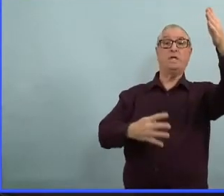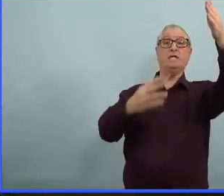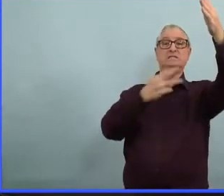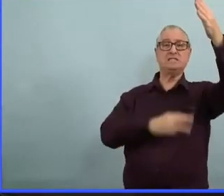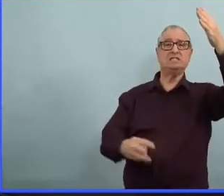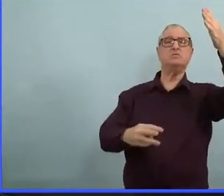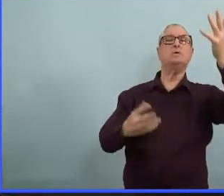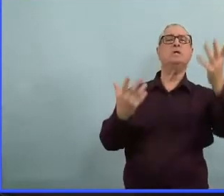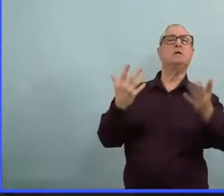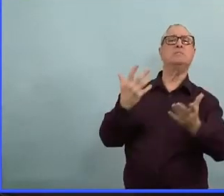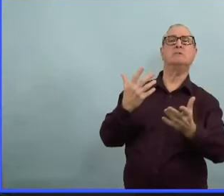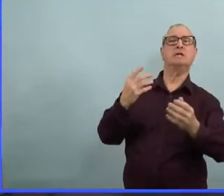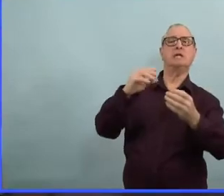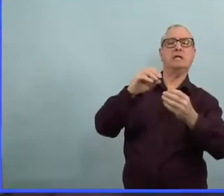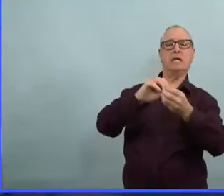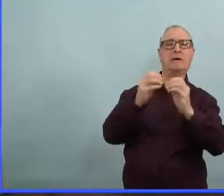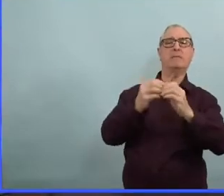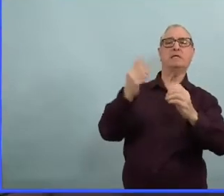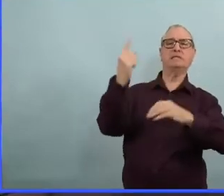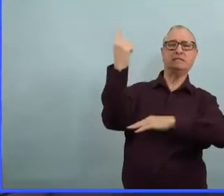revoir les restrictions.